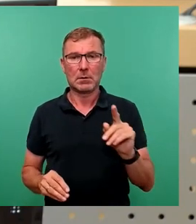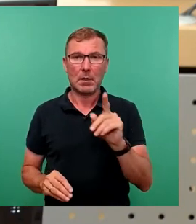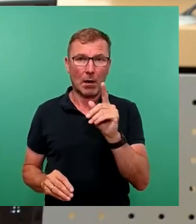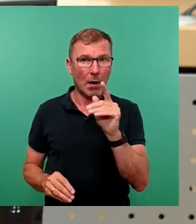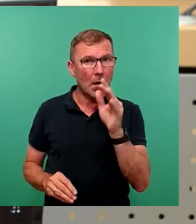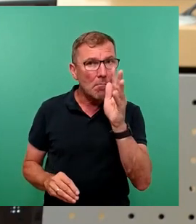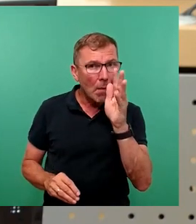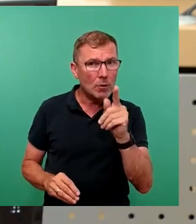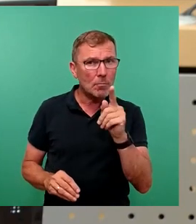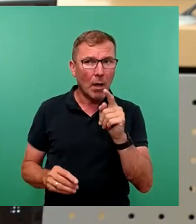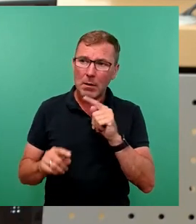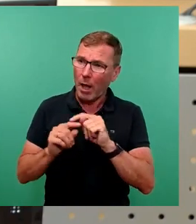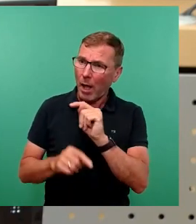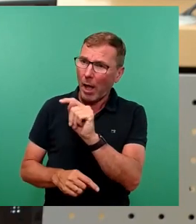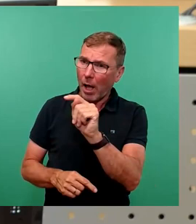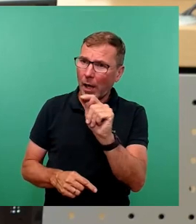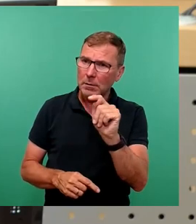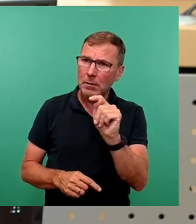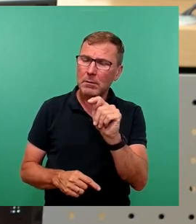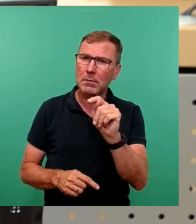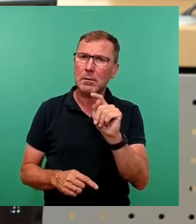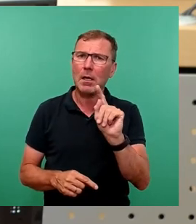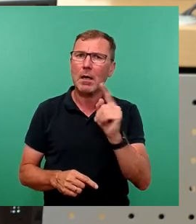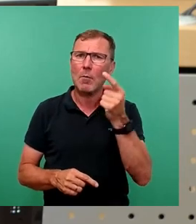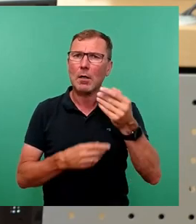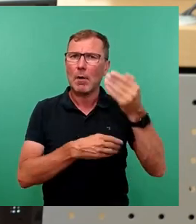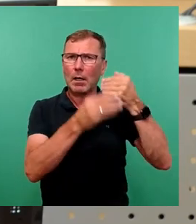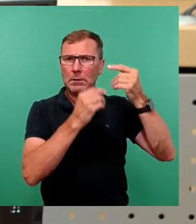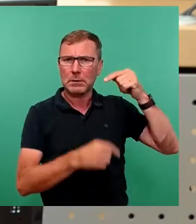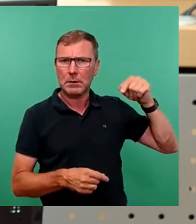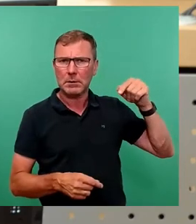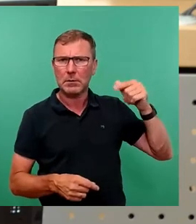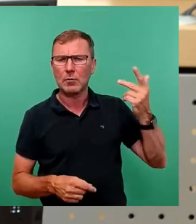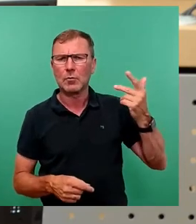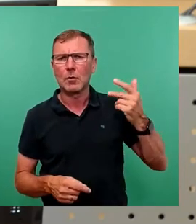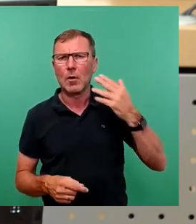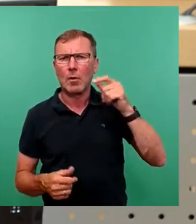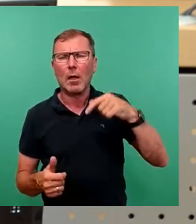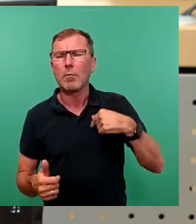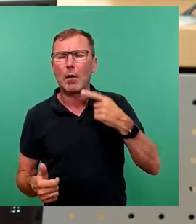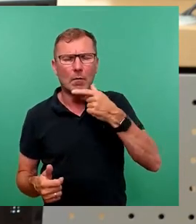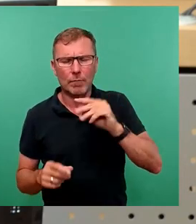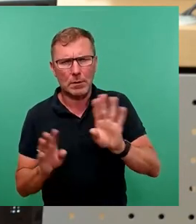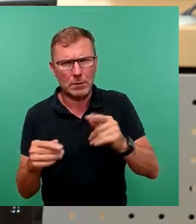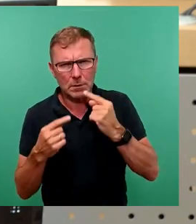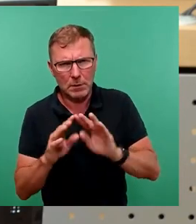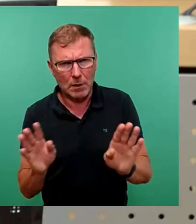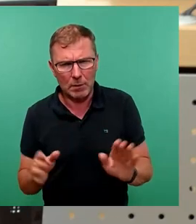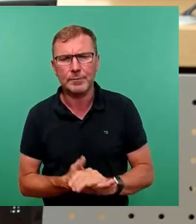im Gegensatz zu anderen Finanzbürgermeistern in der Vergangenheit, ich kann da Herrn Projohan nennen und ich möchte auch Herrn Lahmes nicht aussparen,